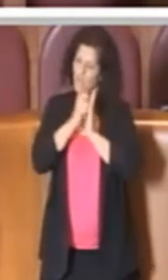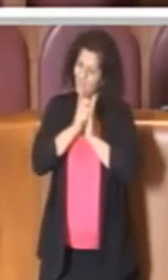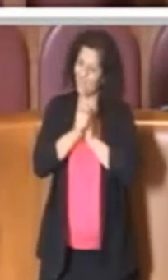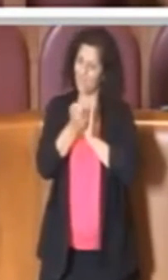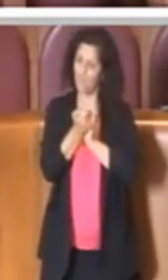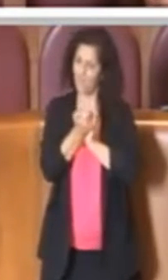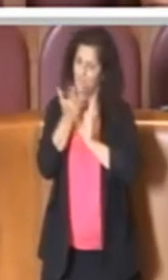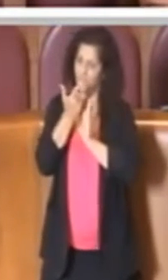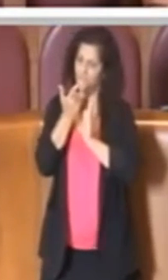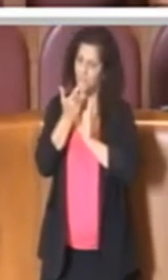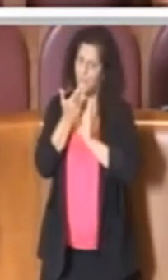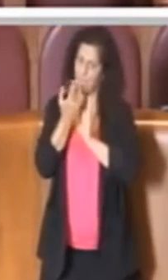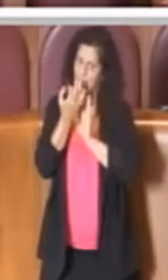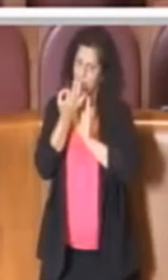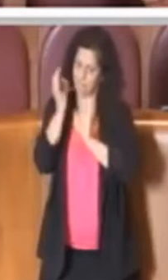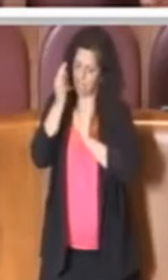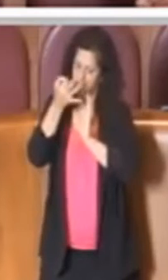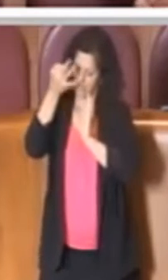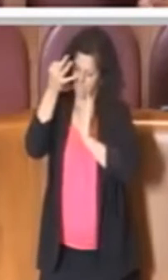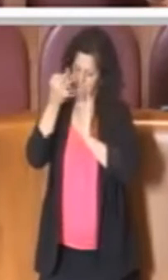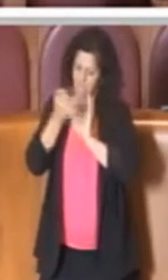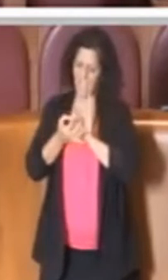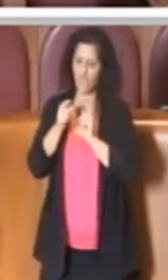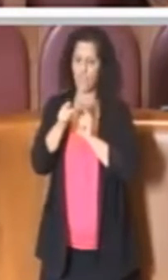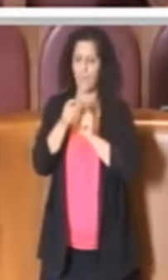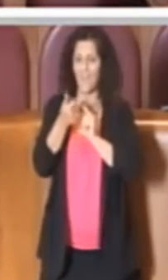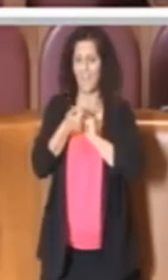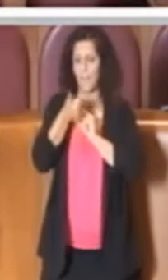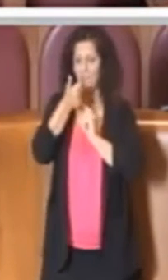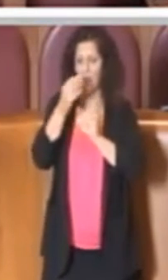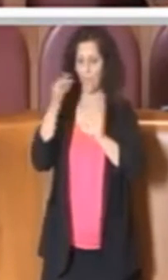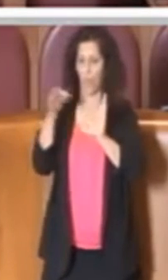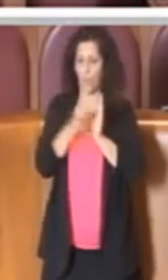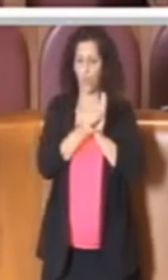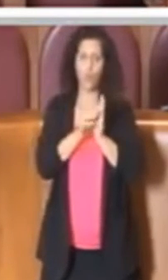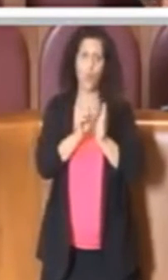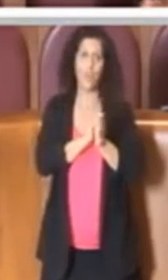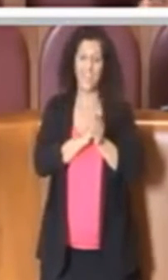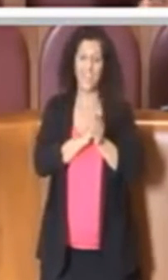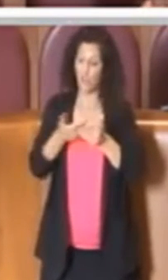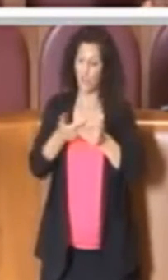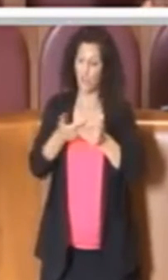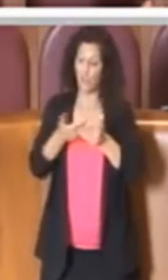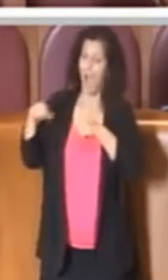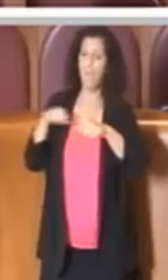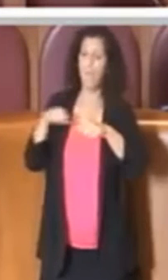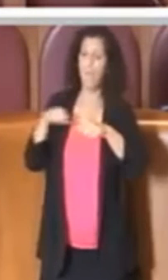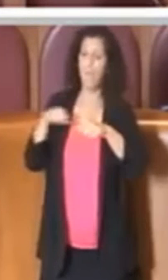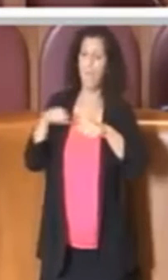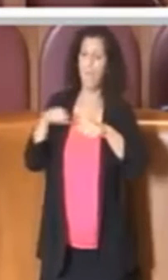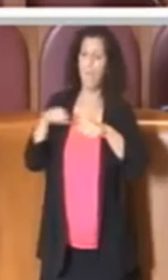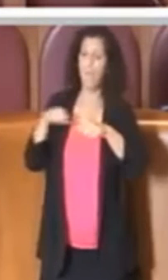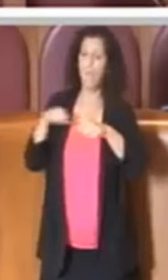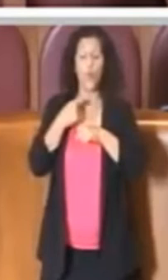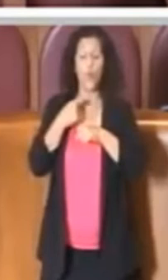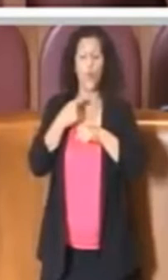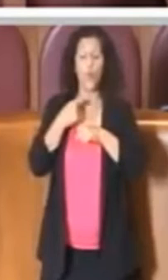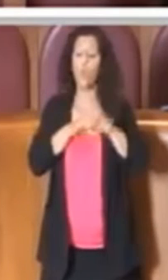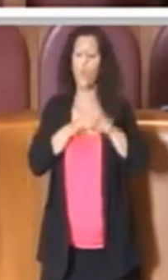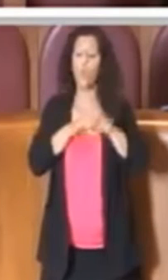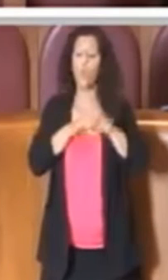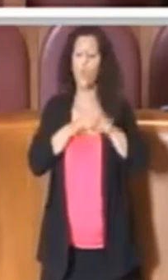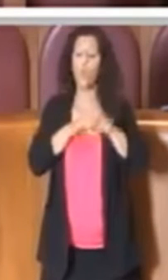Rispetto al primo punto, credo che mai come prima un'amministrazione abbia curato l'incremento di personale oltretutto